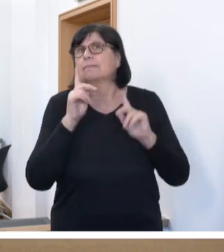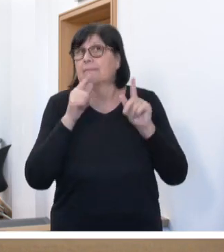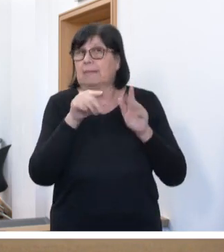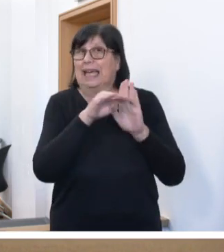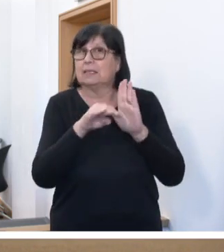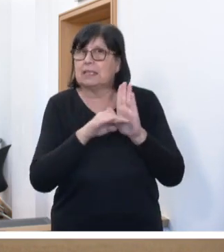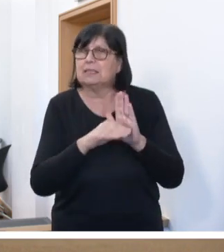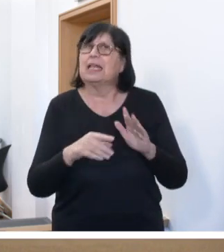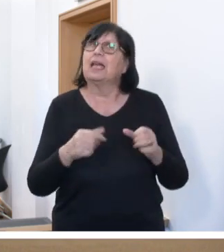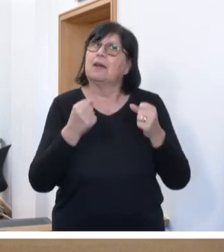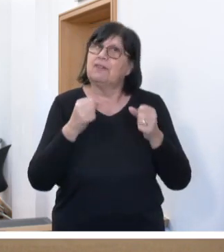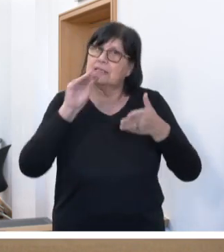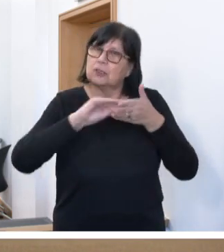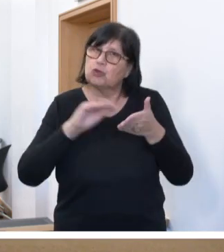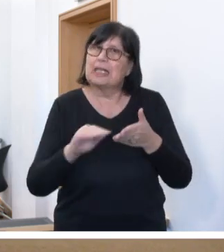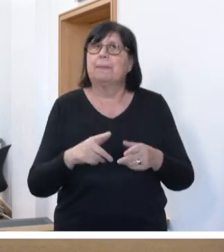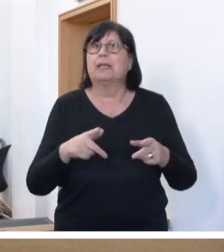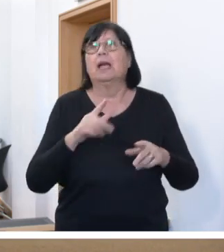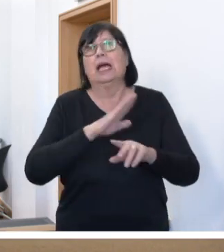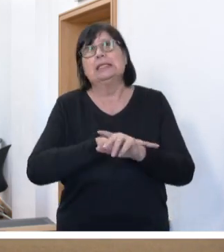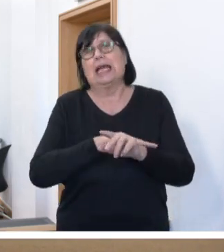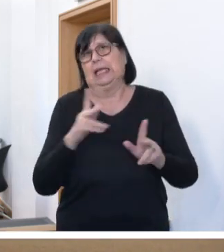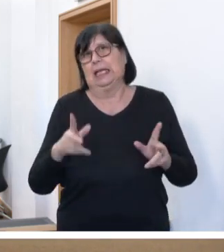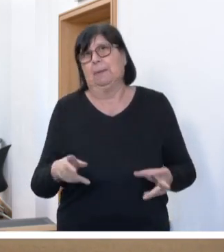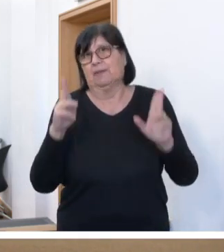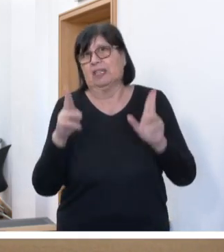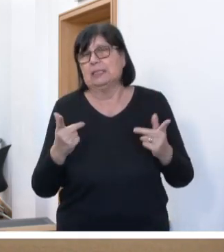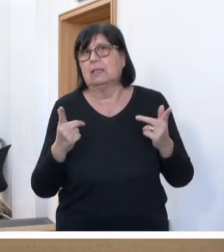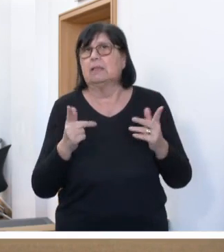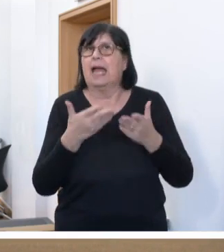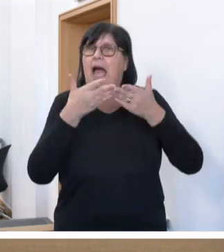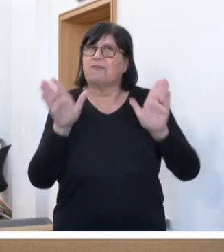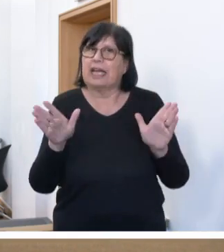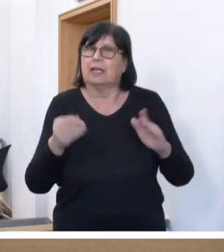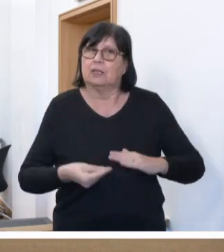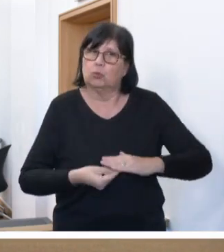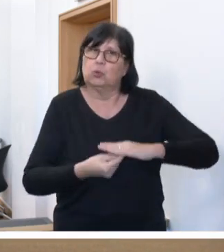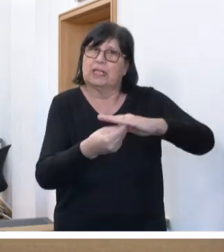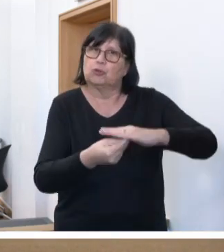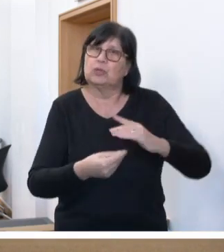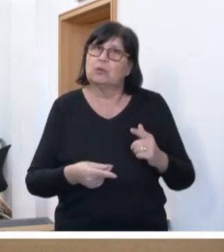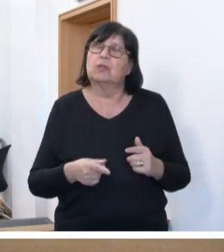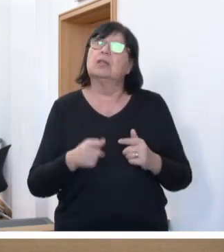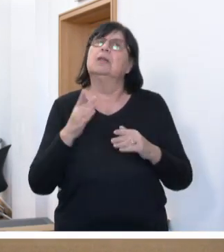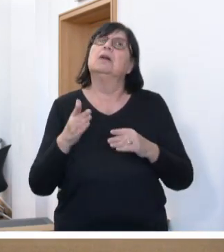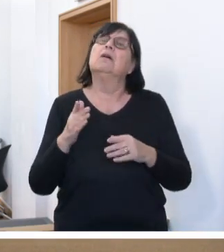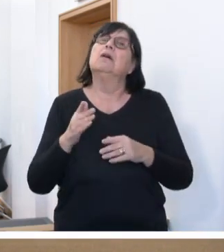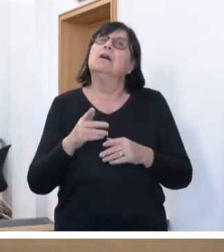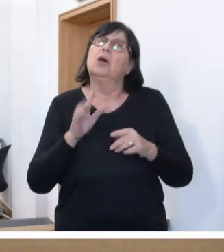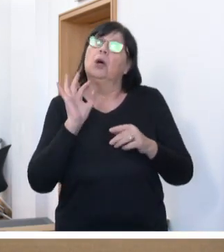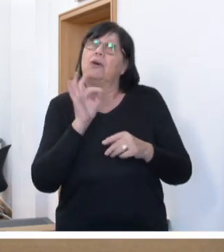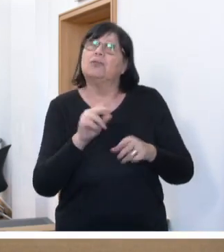gesetzliche Verankerung einer zeitlich begrenzten sogenannten erweiterten Unterstützung im Vorfeld einer